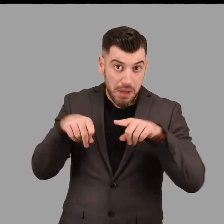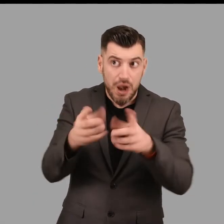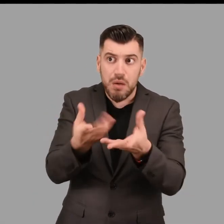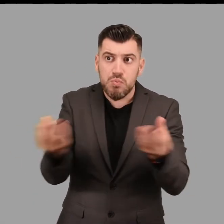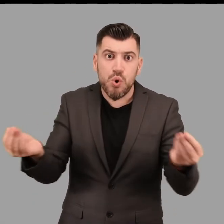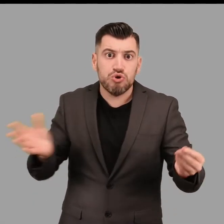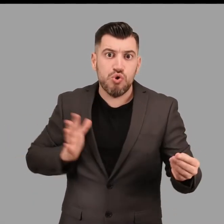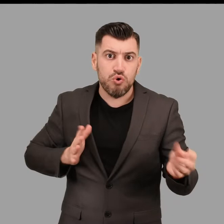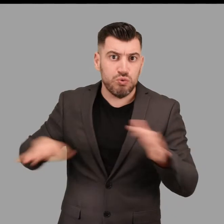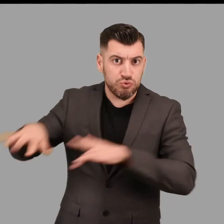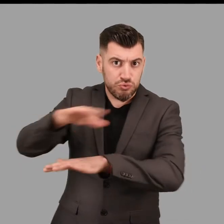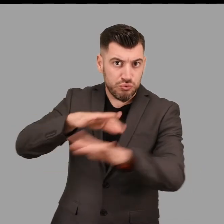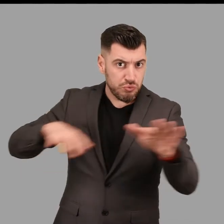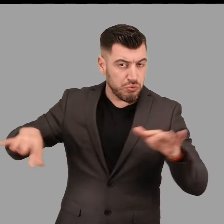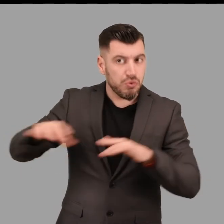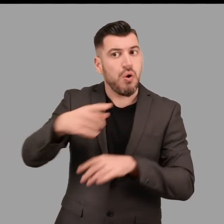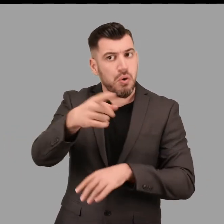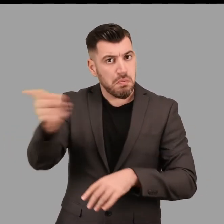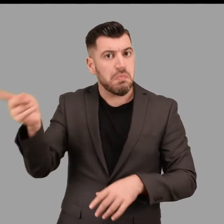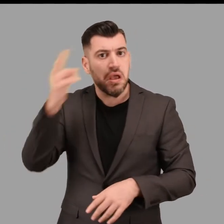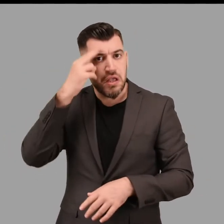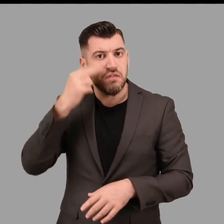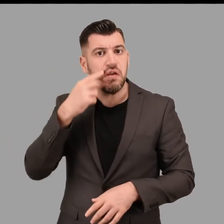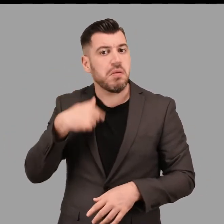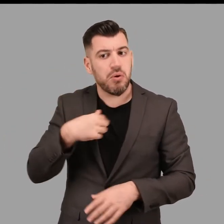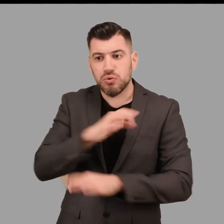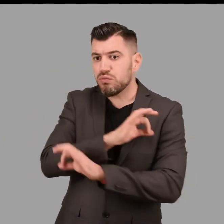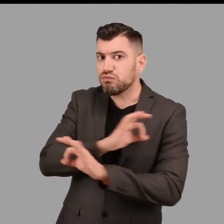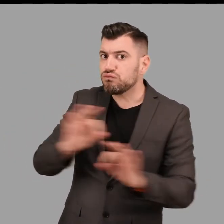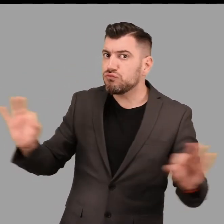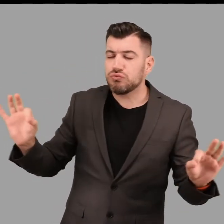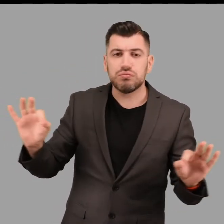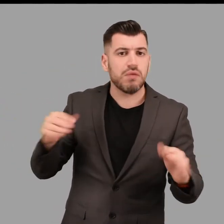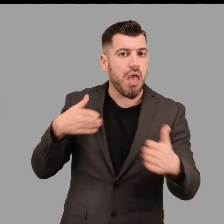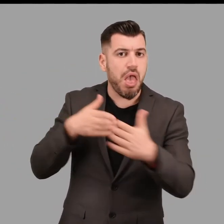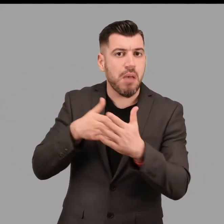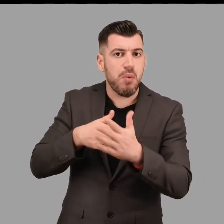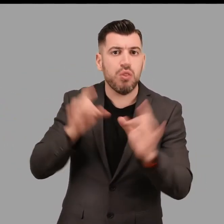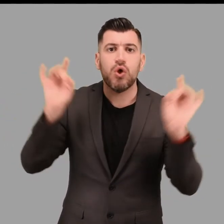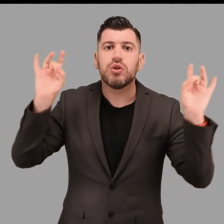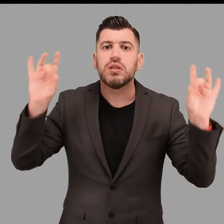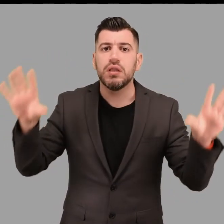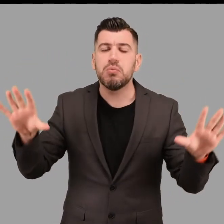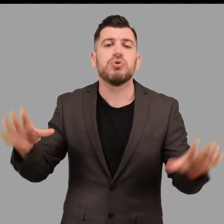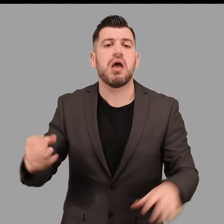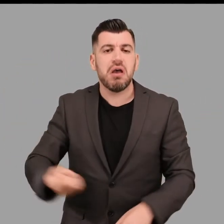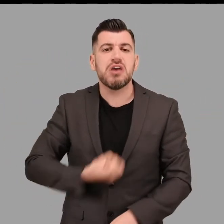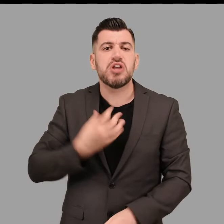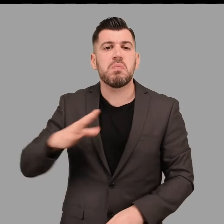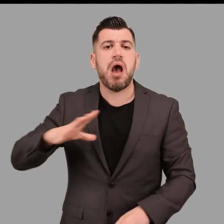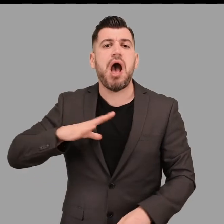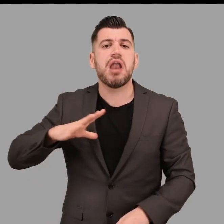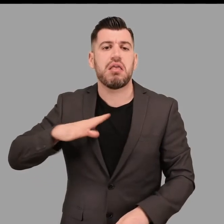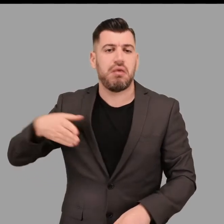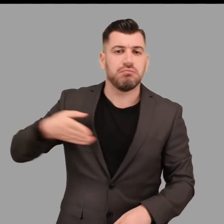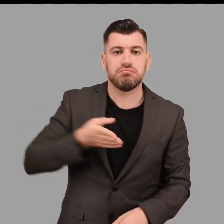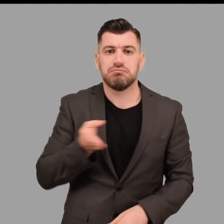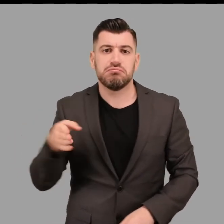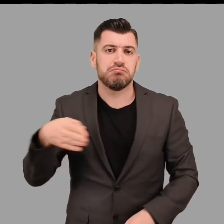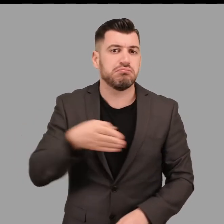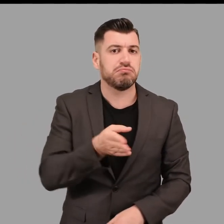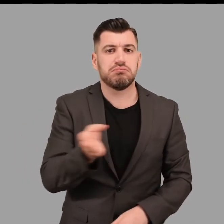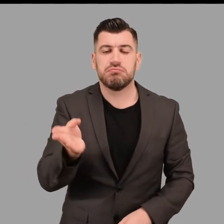πολυκοσμία που υπήρχε όλοι οι συμμετέχοντες ανέφεραν πως δεν δυσκολεύτηκαν ότι ήταν ελεύθερος εμποδίων και καθολικά προσβάσιμος